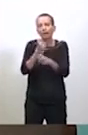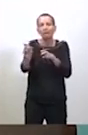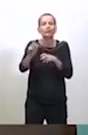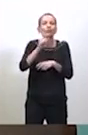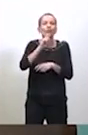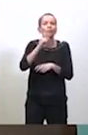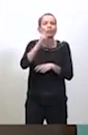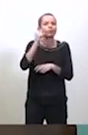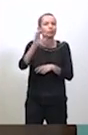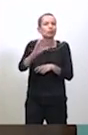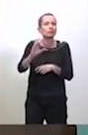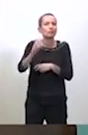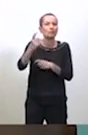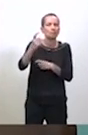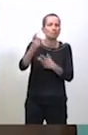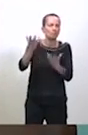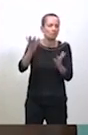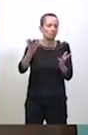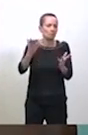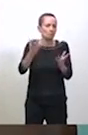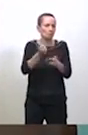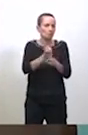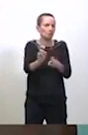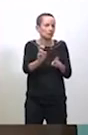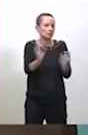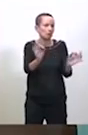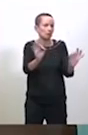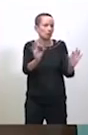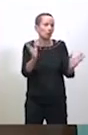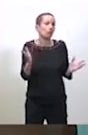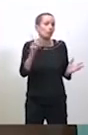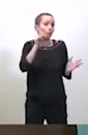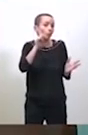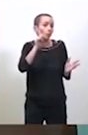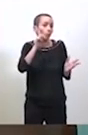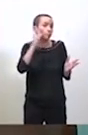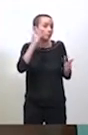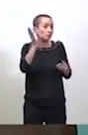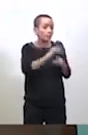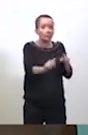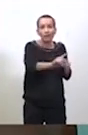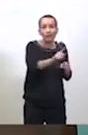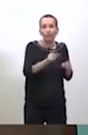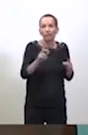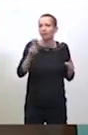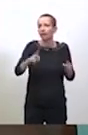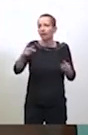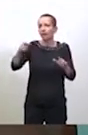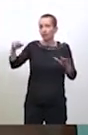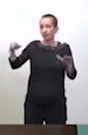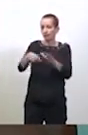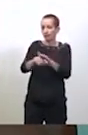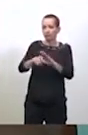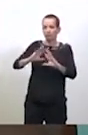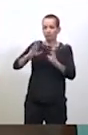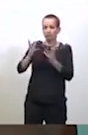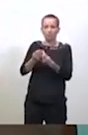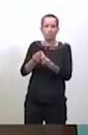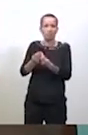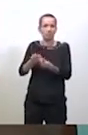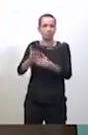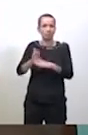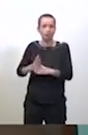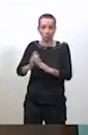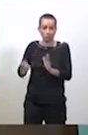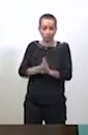Cazenave, inhérent à la non-réalisation, parce que, en fait, l'ensemble du financement est prévu dès